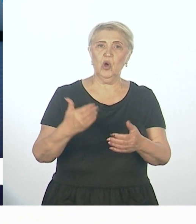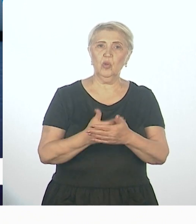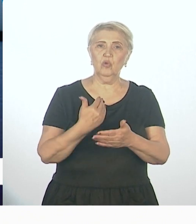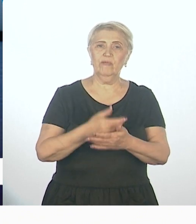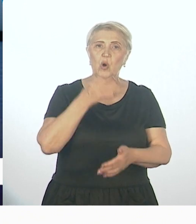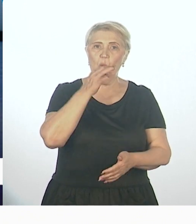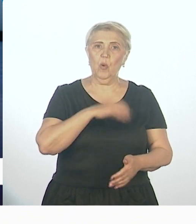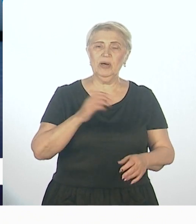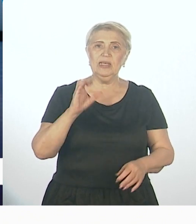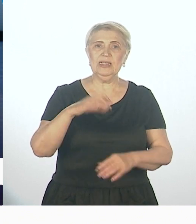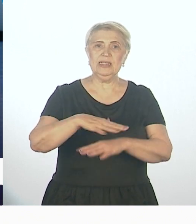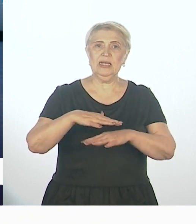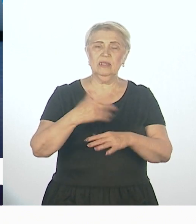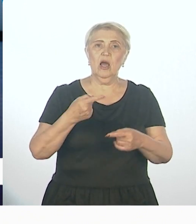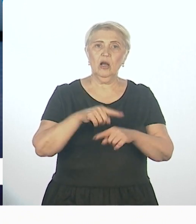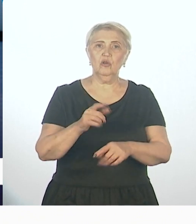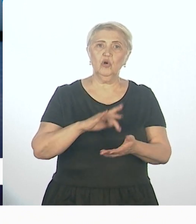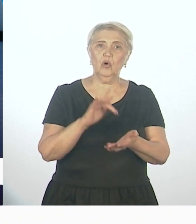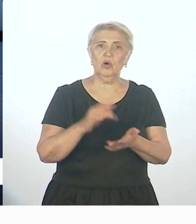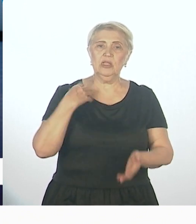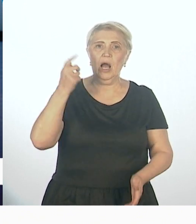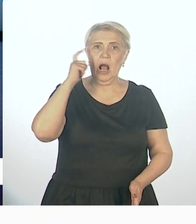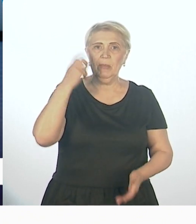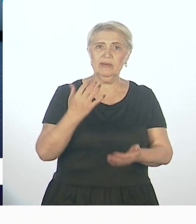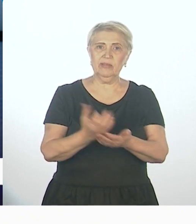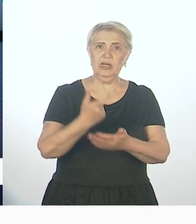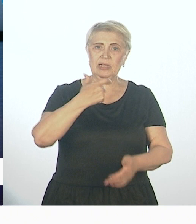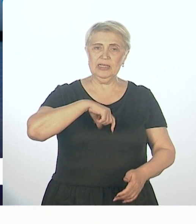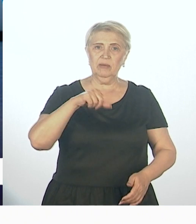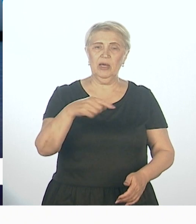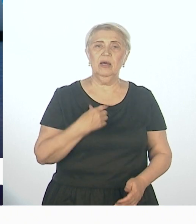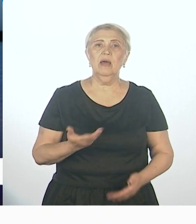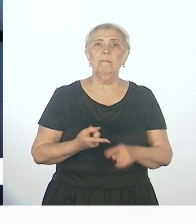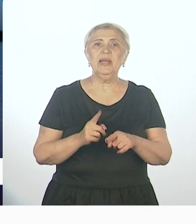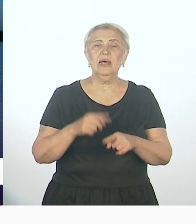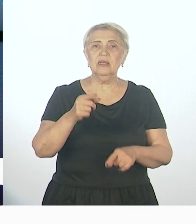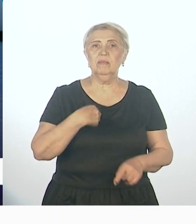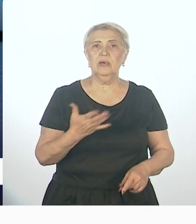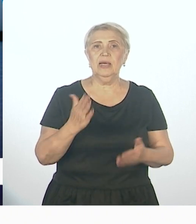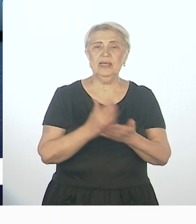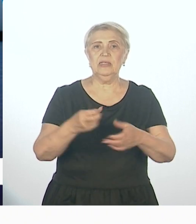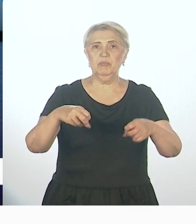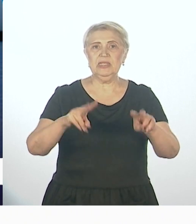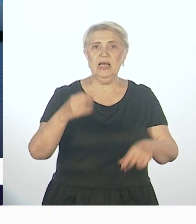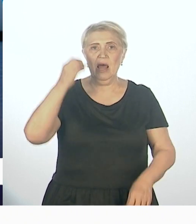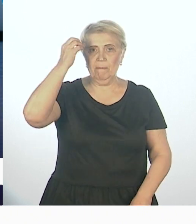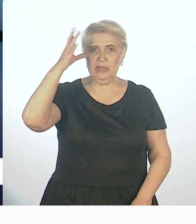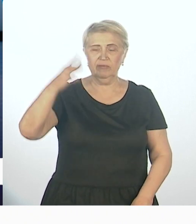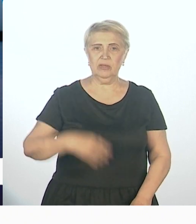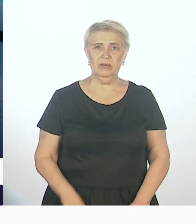страны, который Хабаровск один из первых принял на себя. При этом, хочу сразу сказать, что специальное образование,